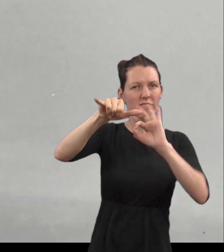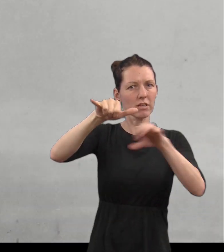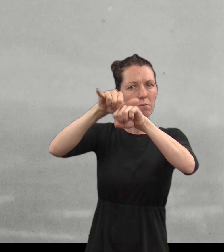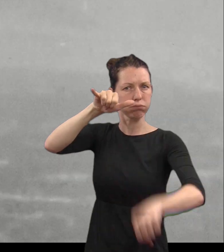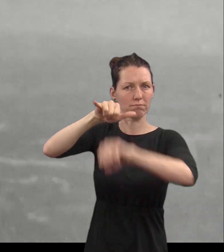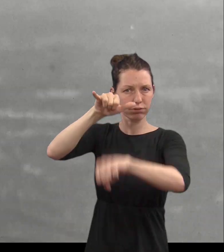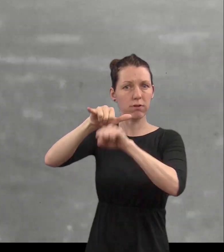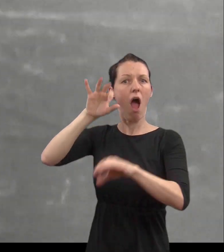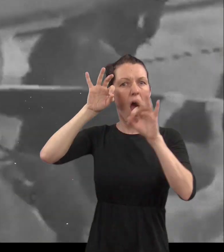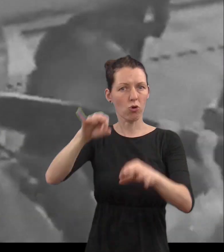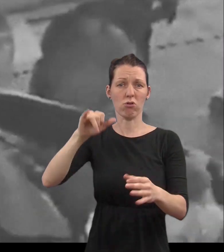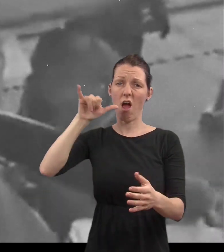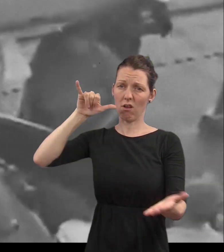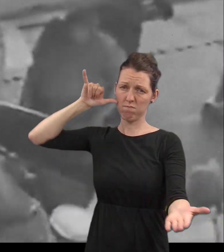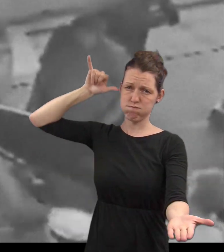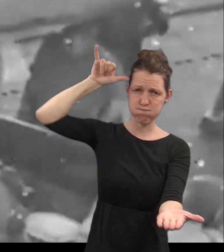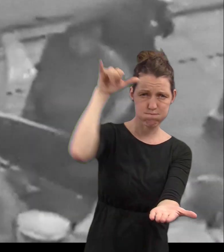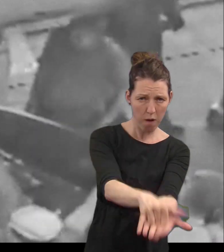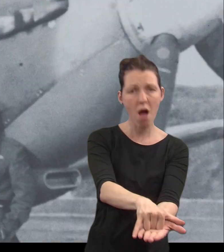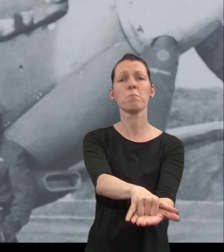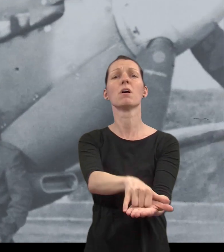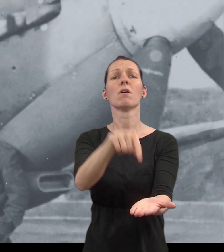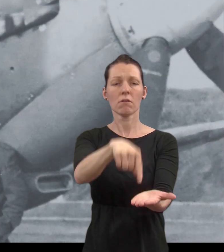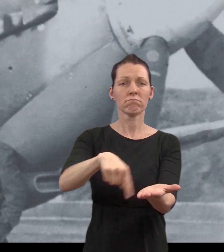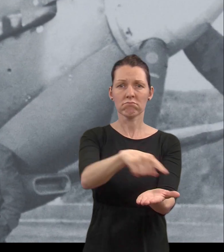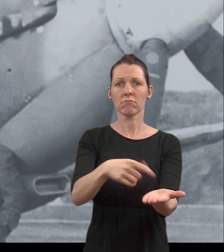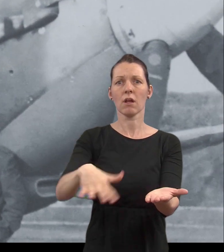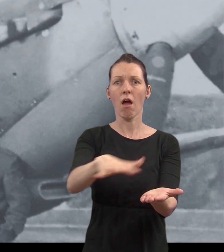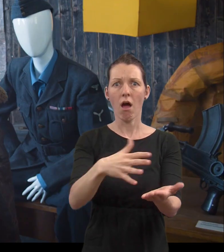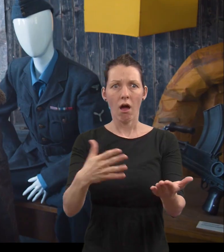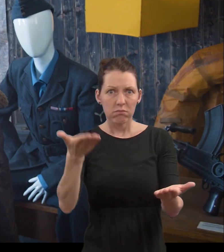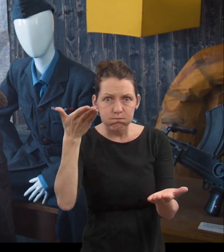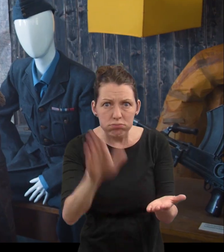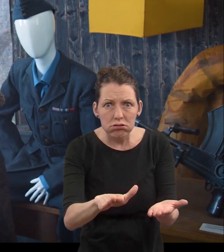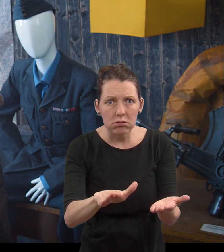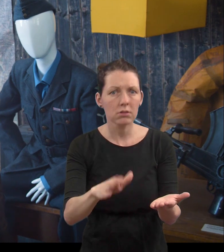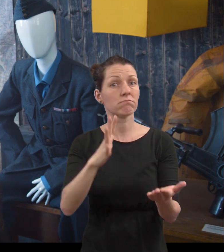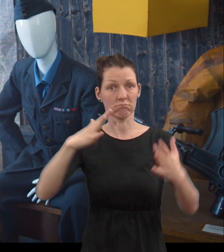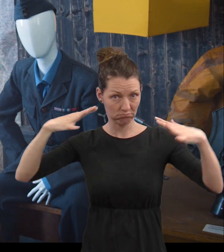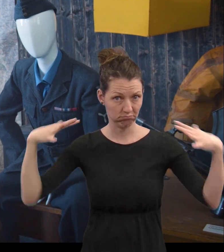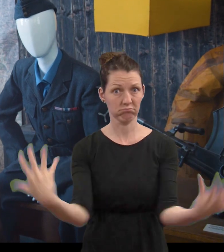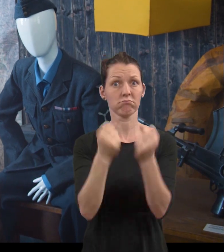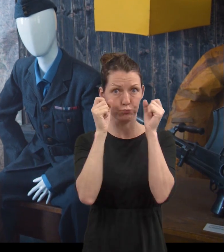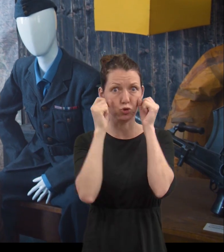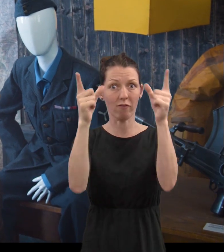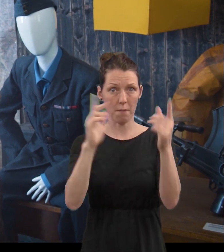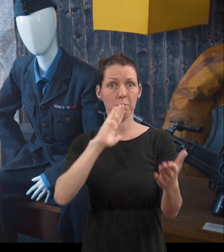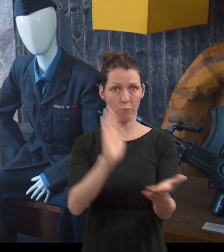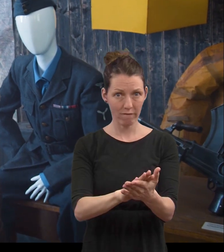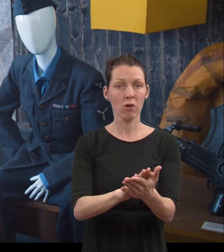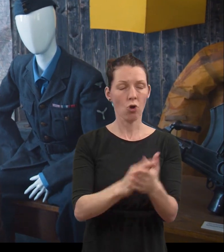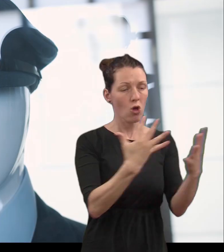zázrakem přežilo. On ještě pomáhal vytáhnout další členy posádky, ale právě asi přitom vznikly tady ty díry na té